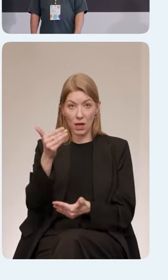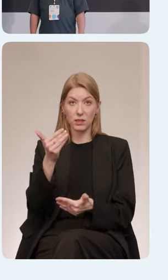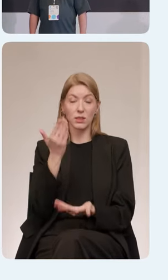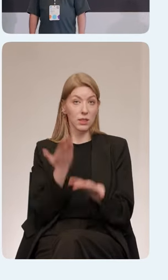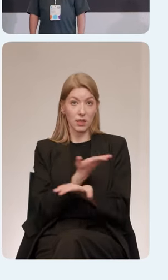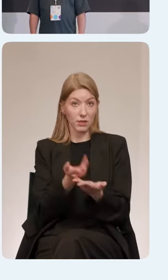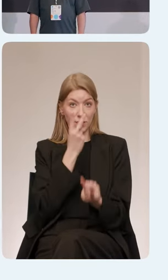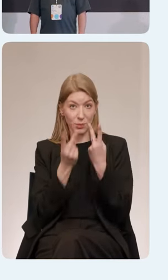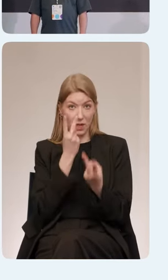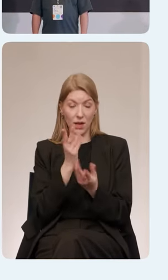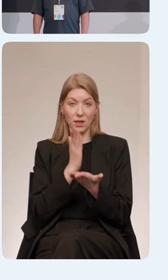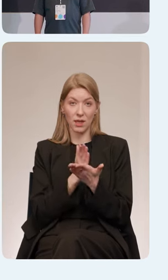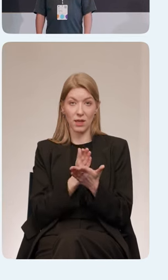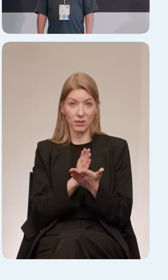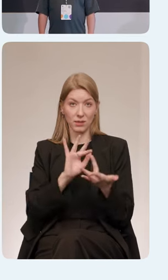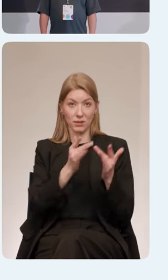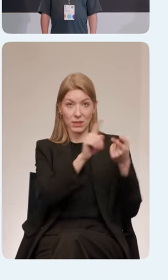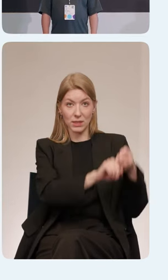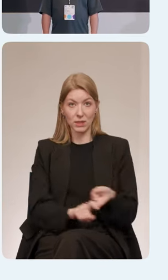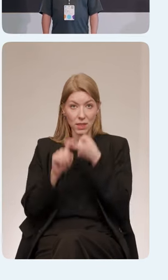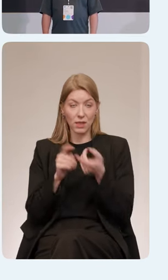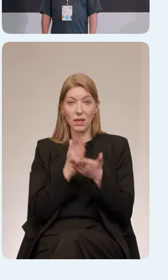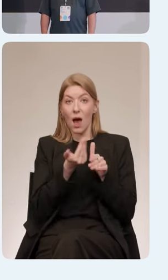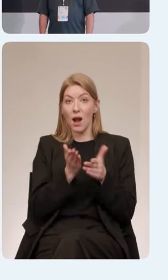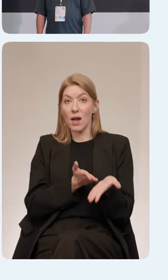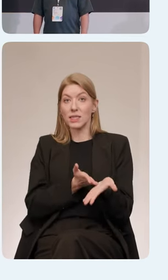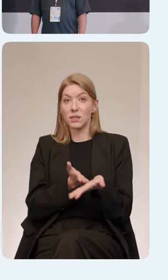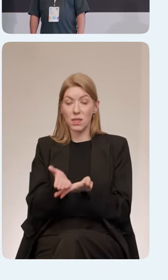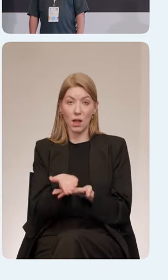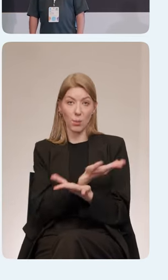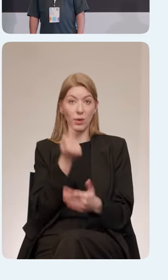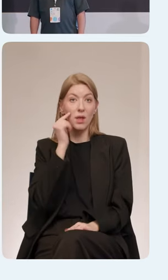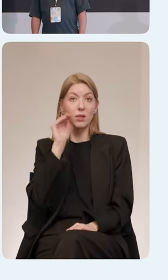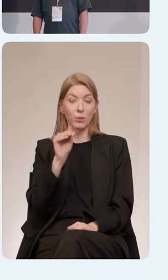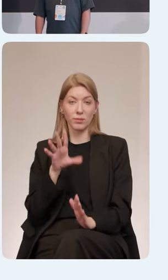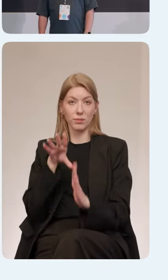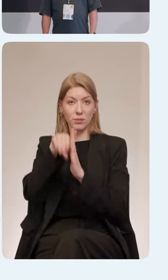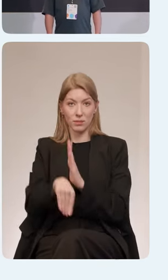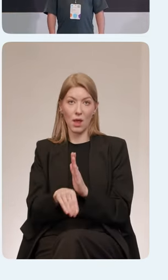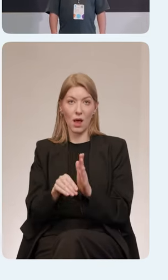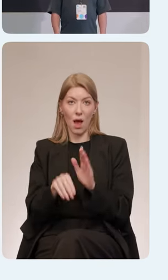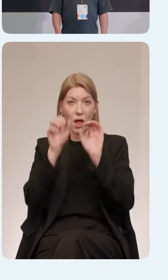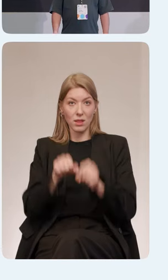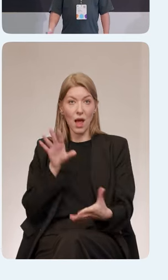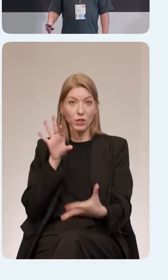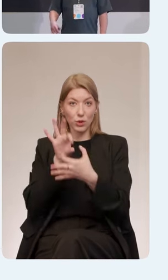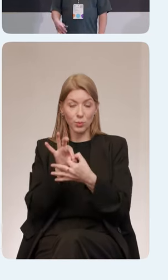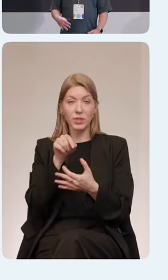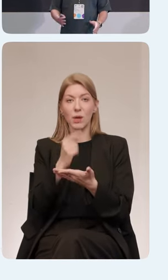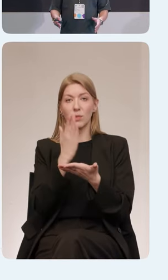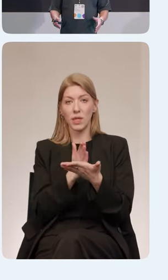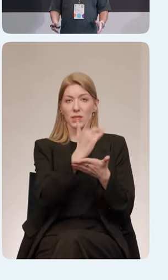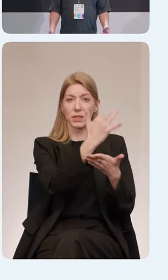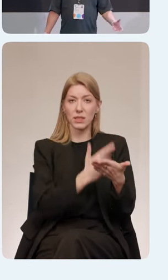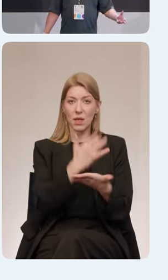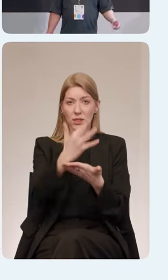заходил, Paradigm Mail.ru, есть раздел небольшой, который мы наполняем с доступностью. Вот, там есть статьи, материалы какие